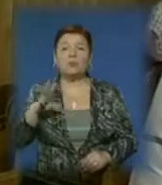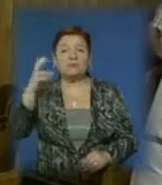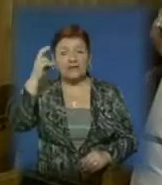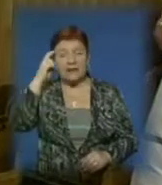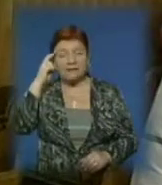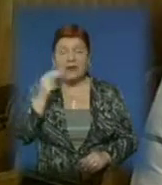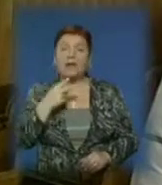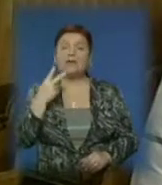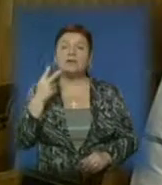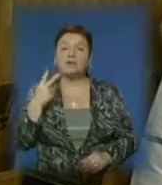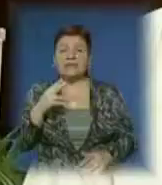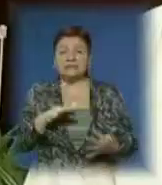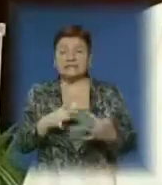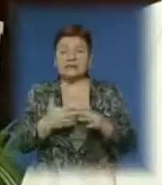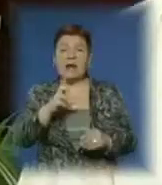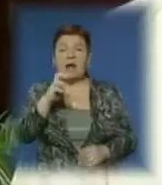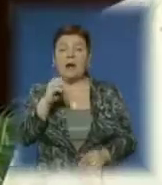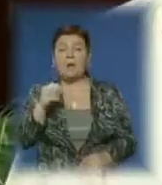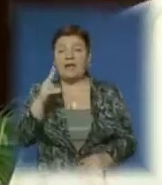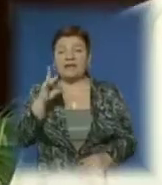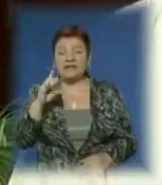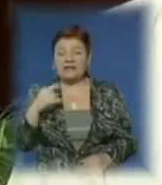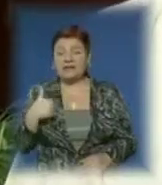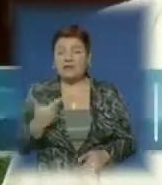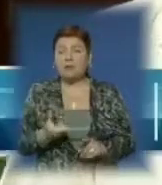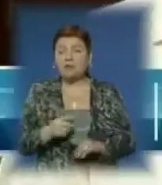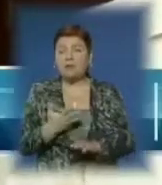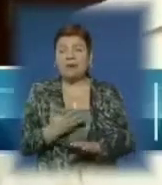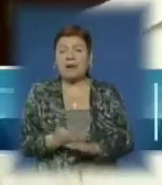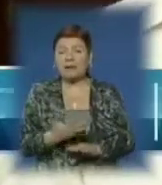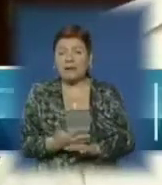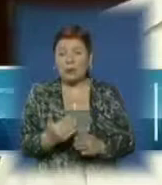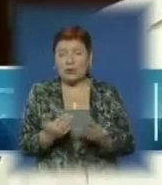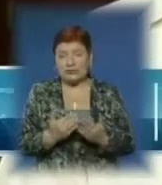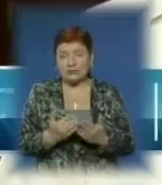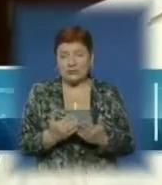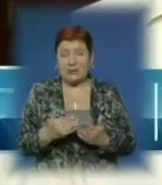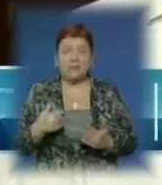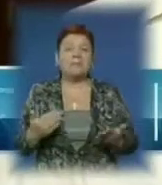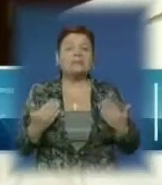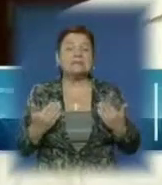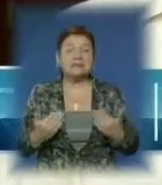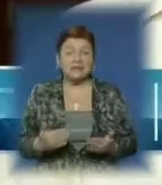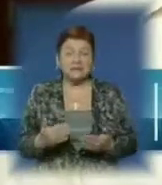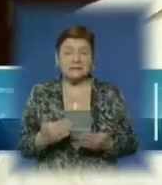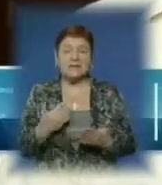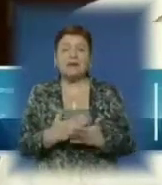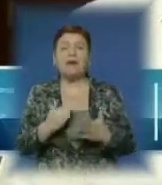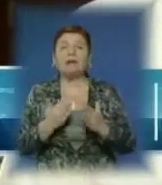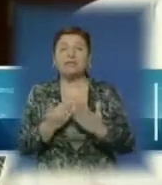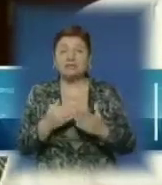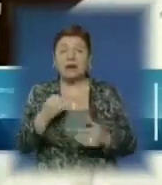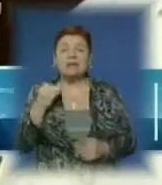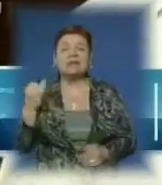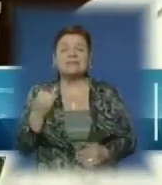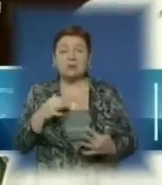двоє з села Бедевлі. Нам дуже бракувало данової книжки, тому що ми зараз маємо книжку «Історію села